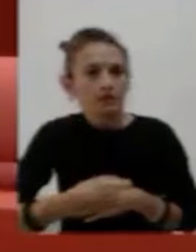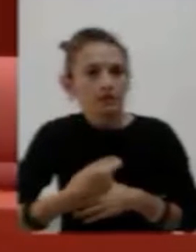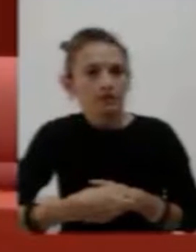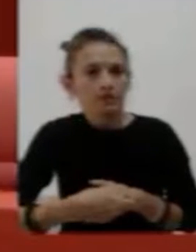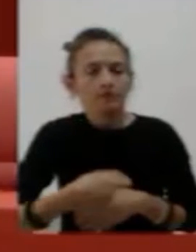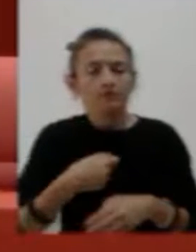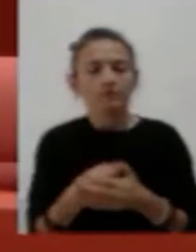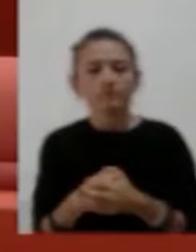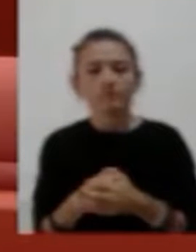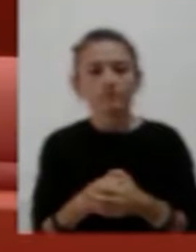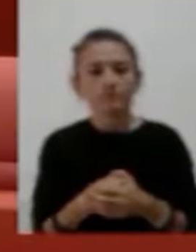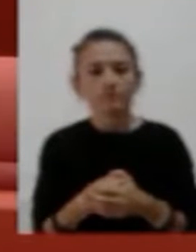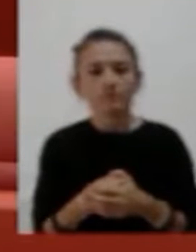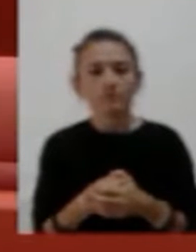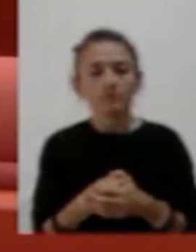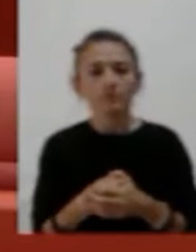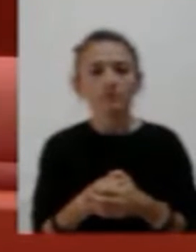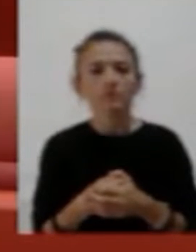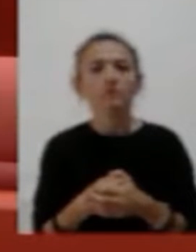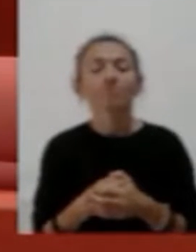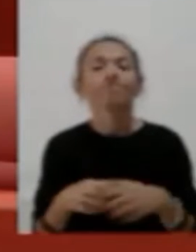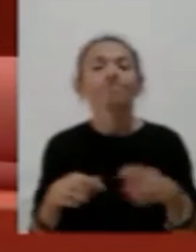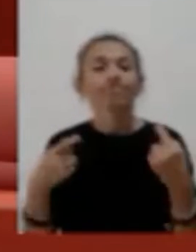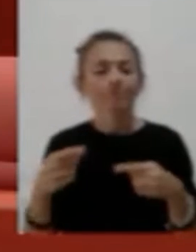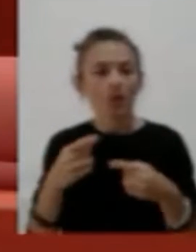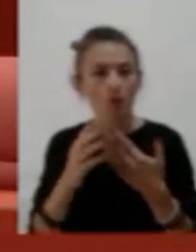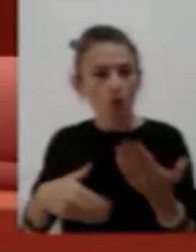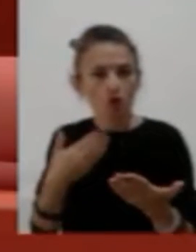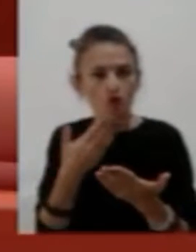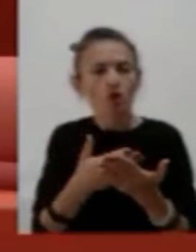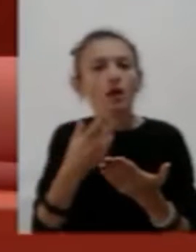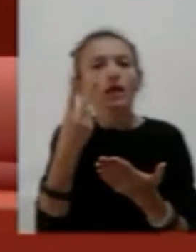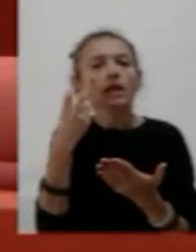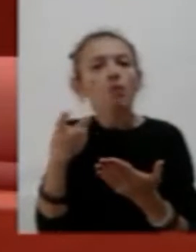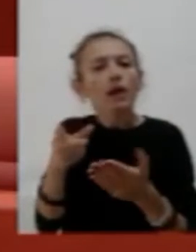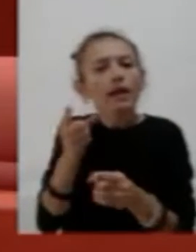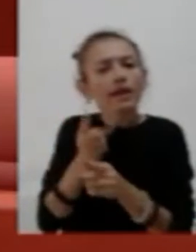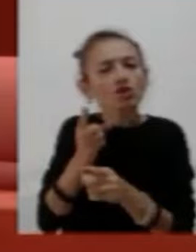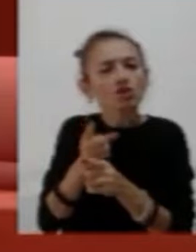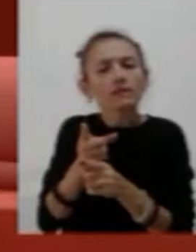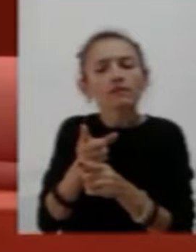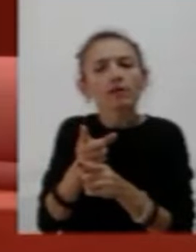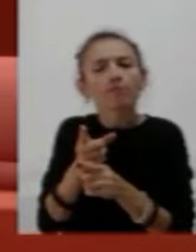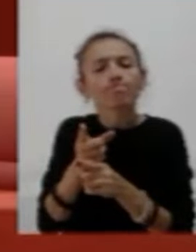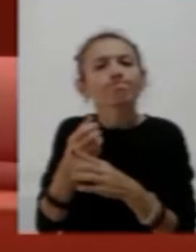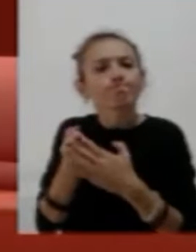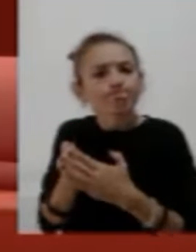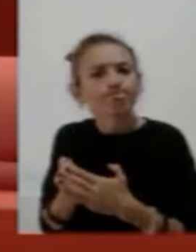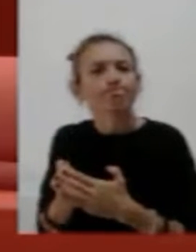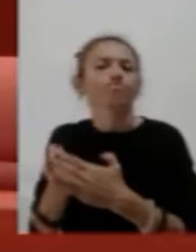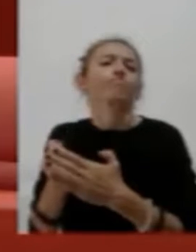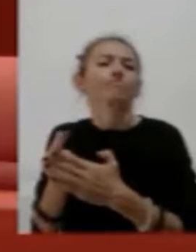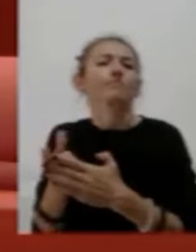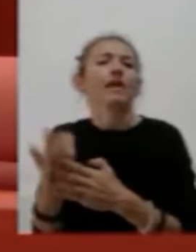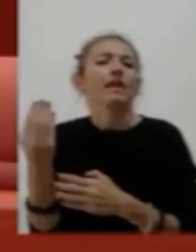Questa mozione riguarda la necessità di sostenere la richiesta di un aumento o una tantum del contributo dell'Unione